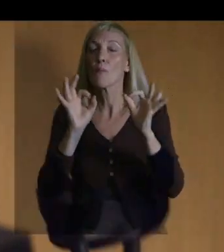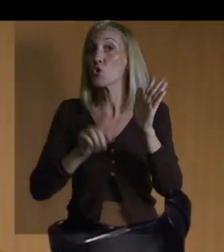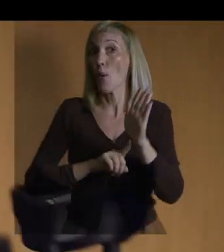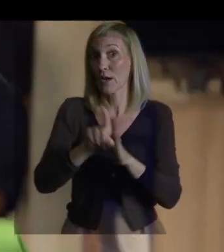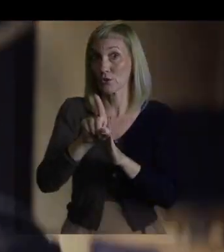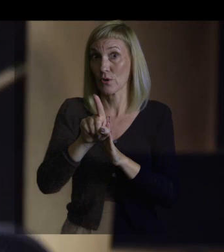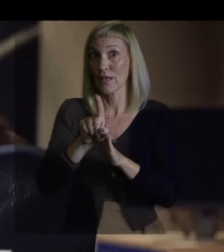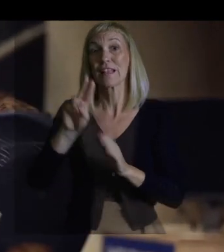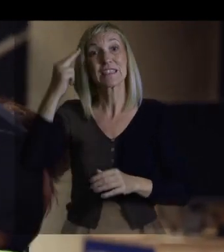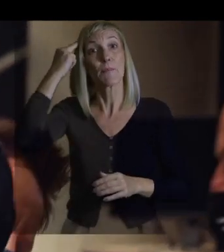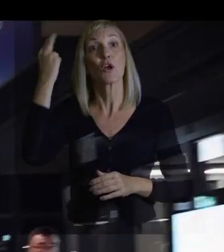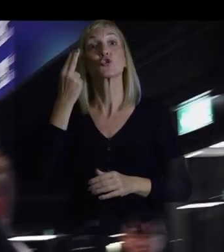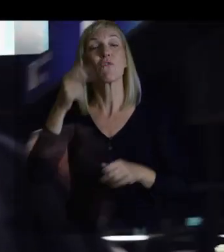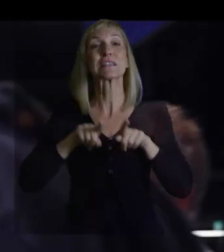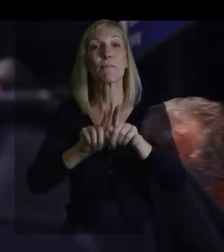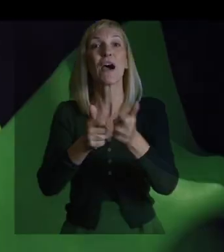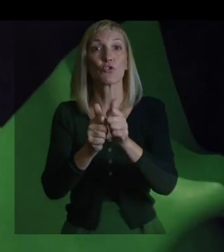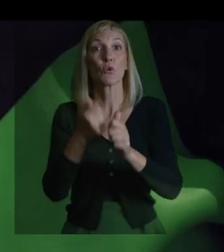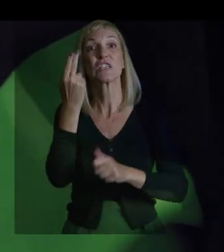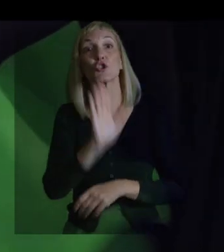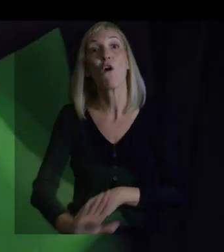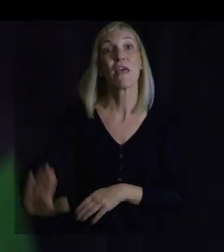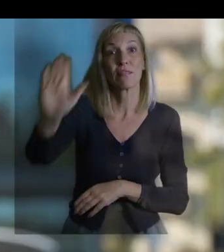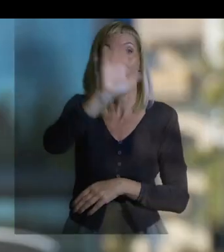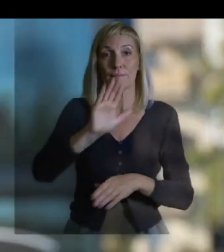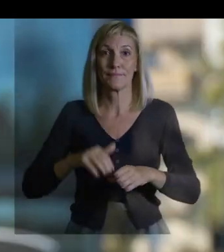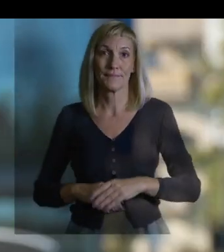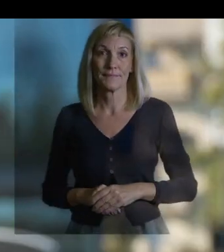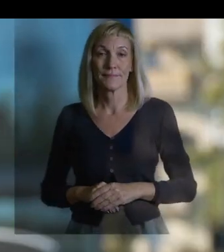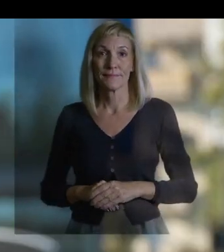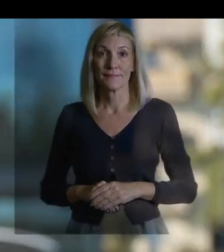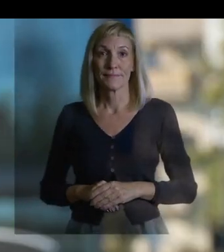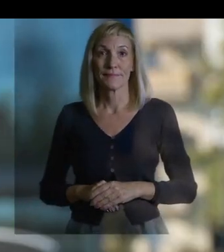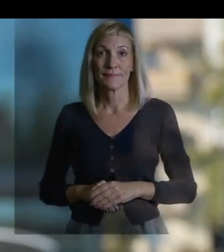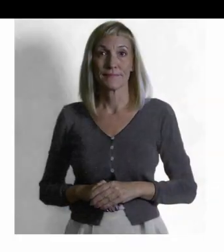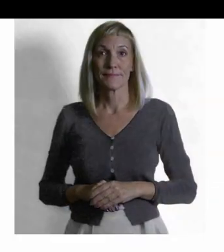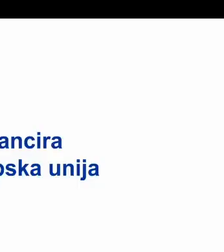in to imamo res dobre rezultate tudi za prepoznavno slovenskih parašportnikov v slovenskih javnosti.